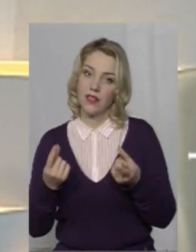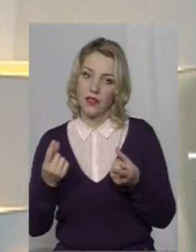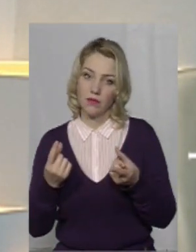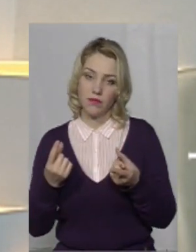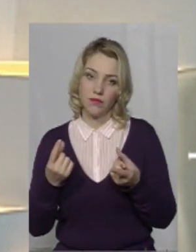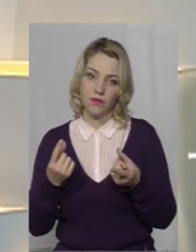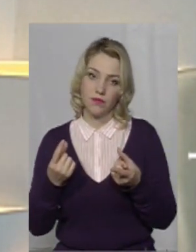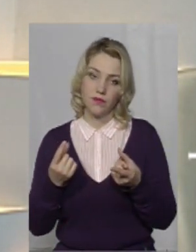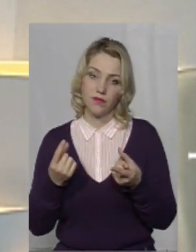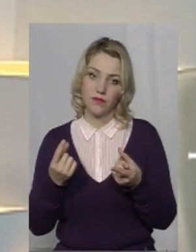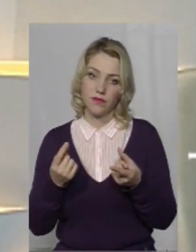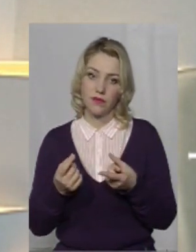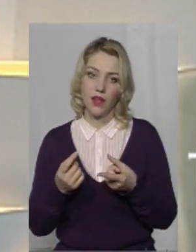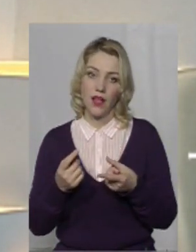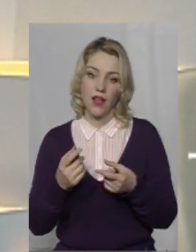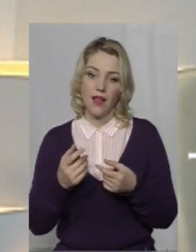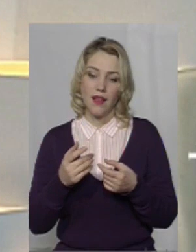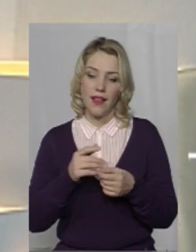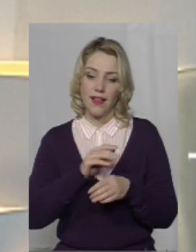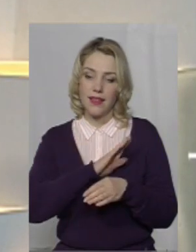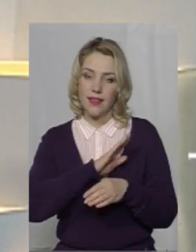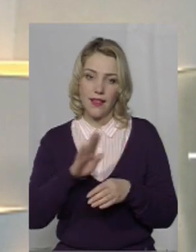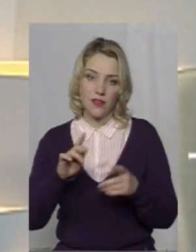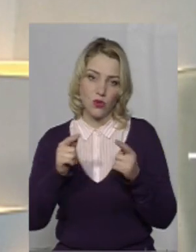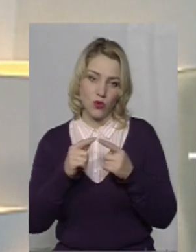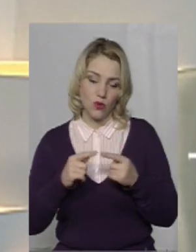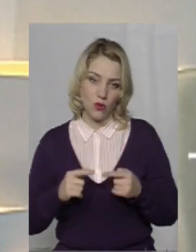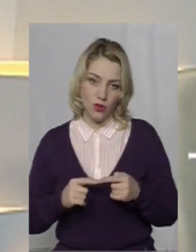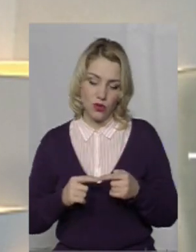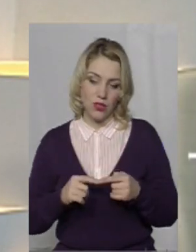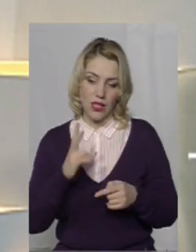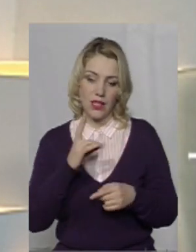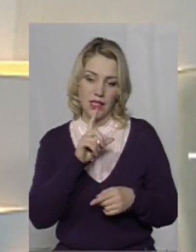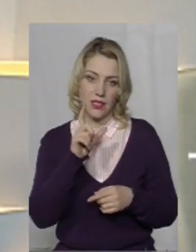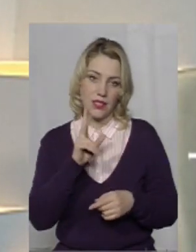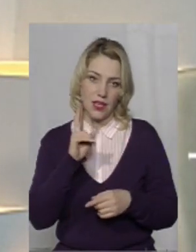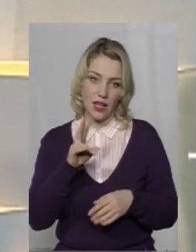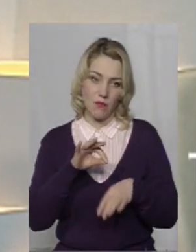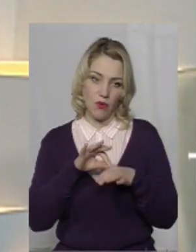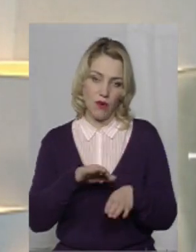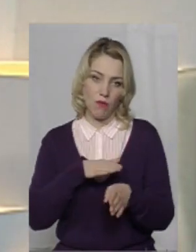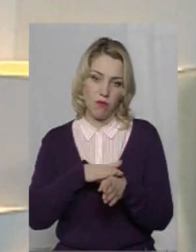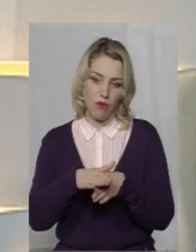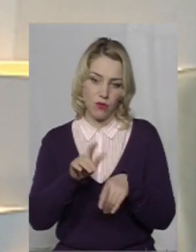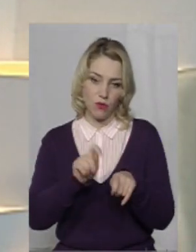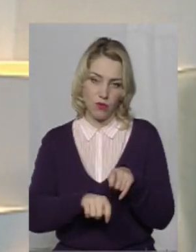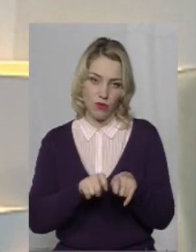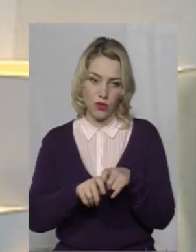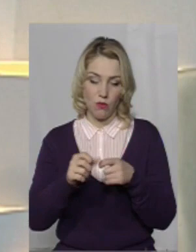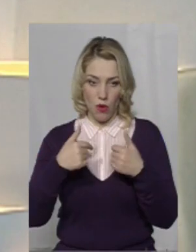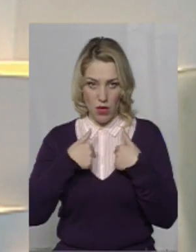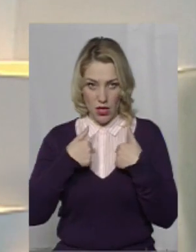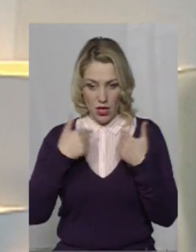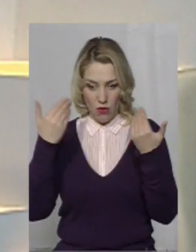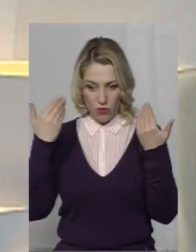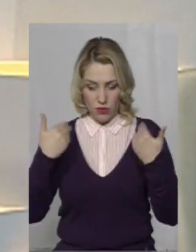неточностям, саме НАЗК провело повну перевірку. особисто